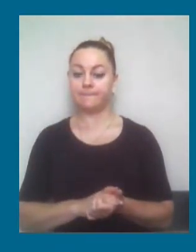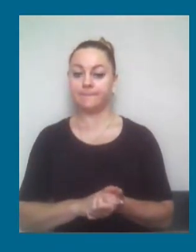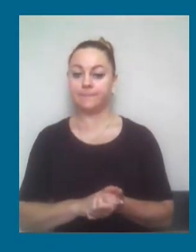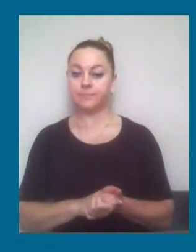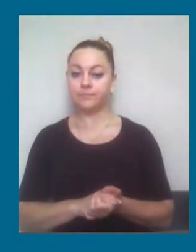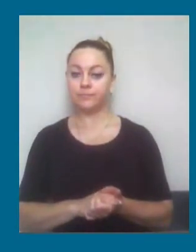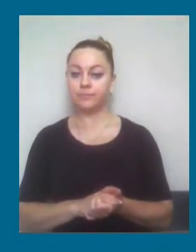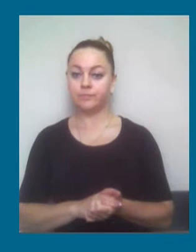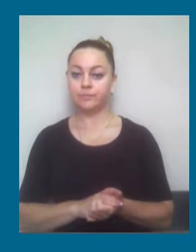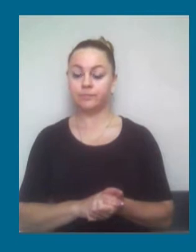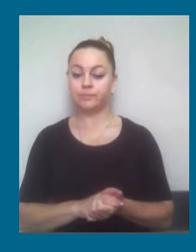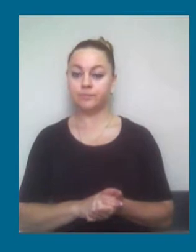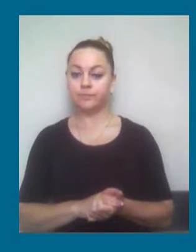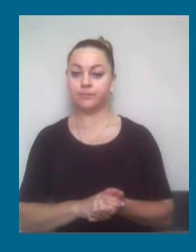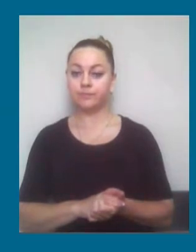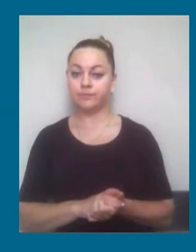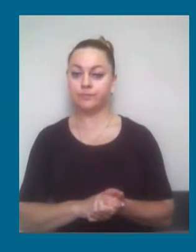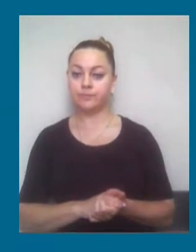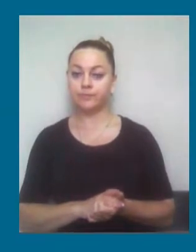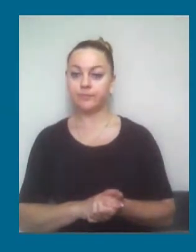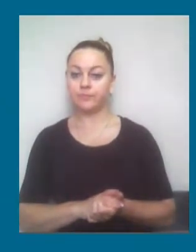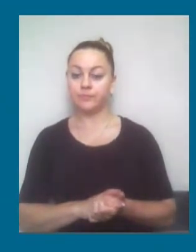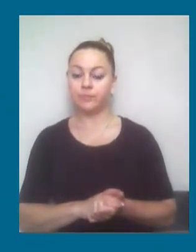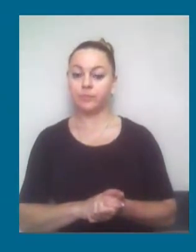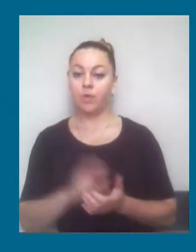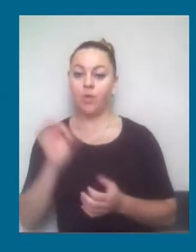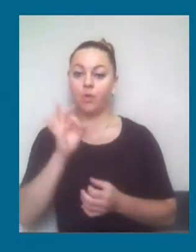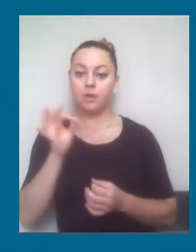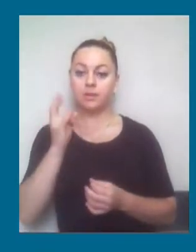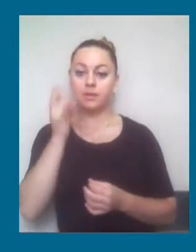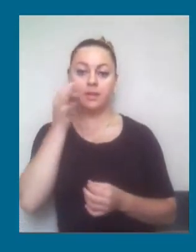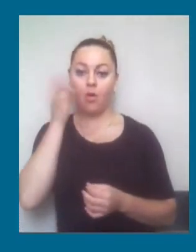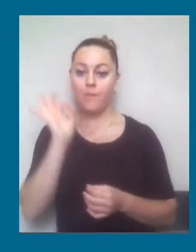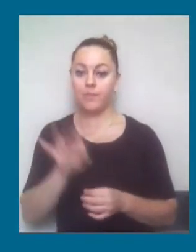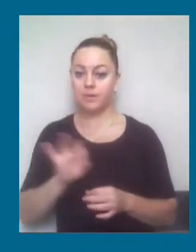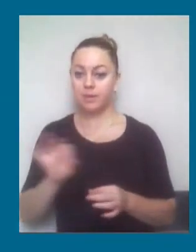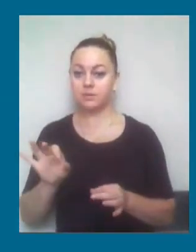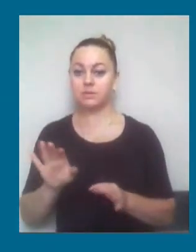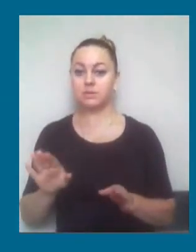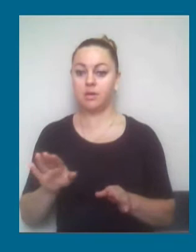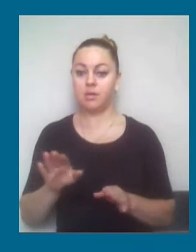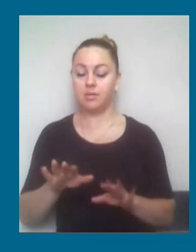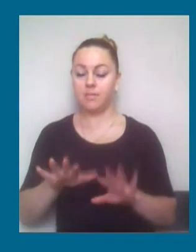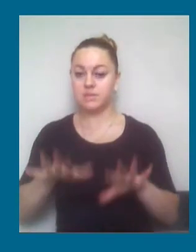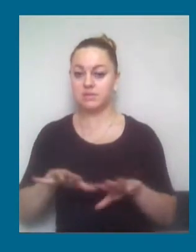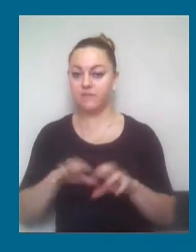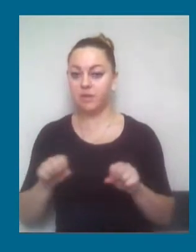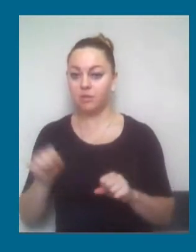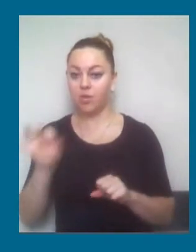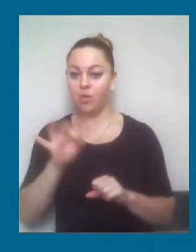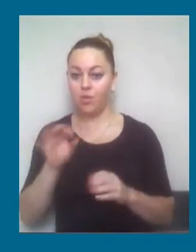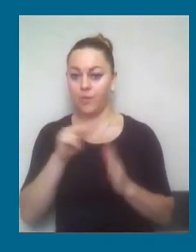компетенції, які з приводу питань, які проносуються в припитах. Відповідно до закону правоохорони об'єктів культурної спадщини, до